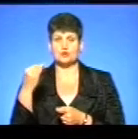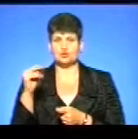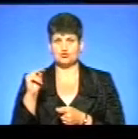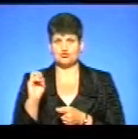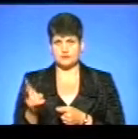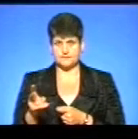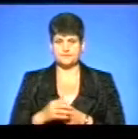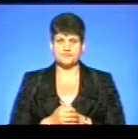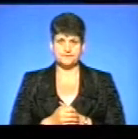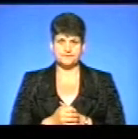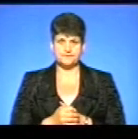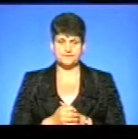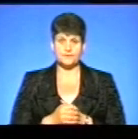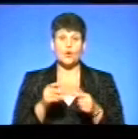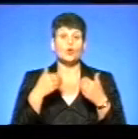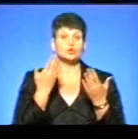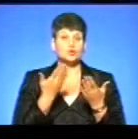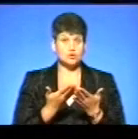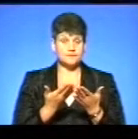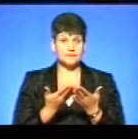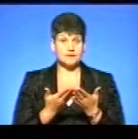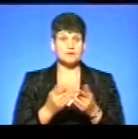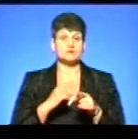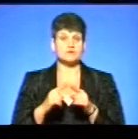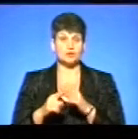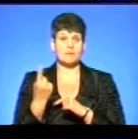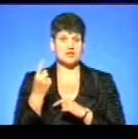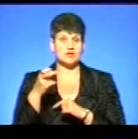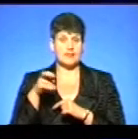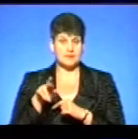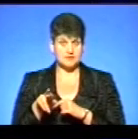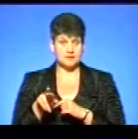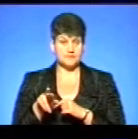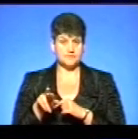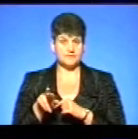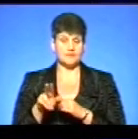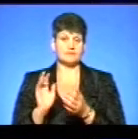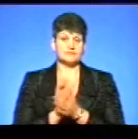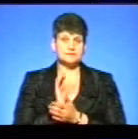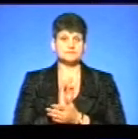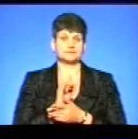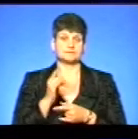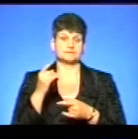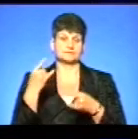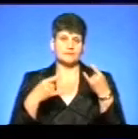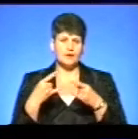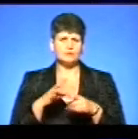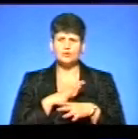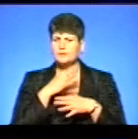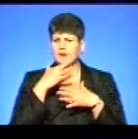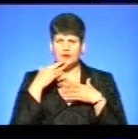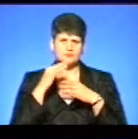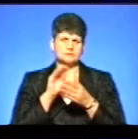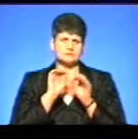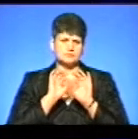Пане Володимире. Доброго дня. Отож, незабаром 1 липня. У засобах масової інформації було достатньо інформації про те,